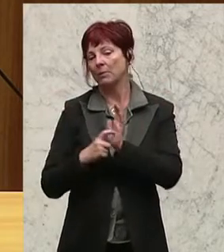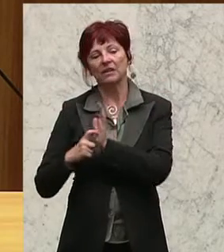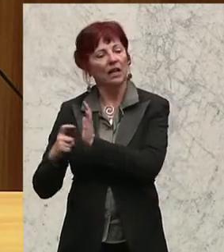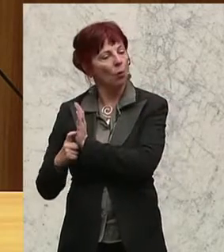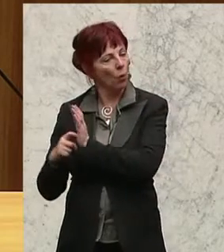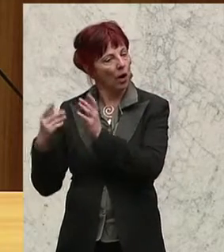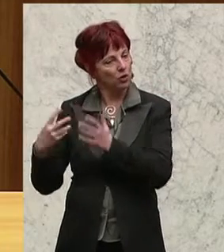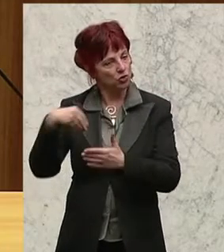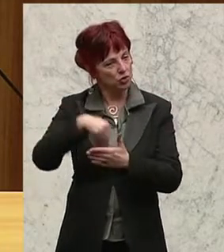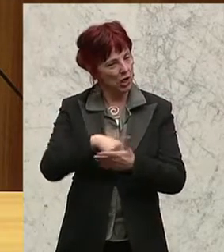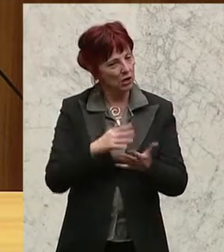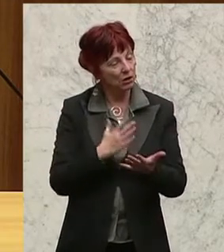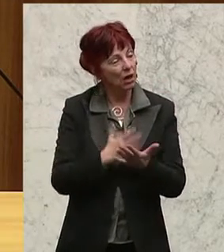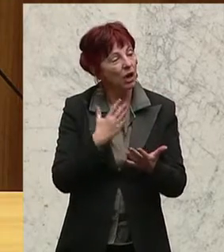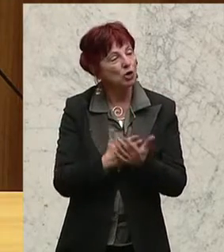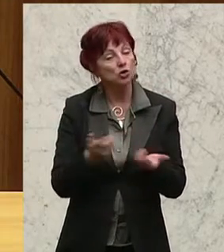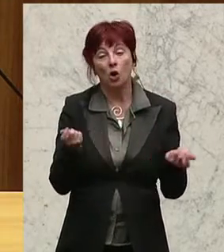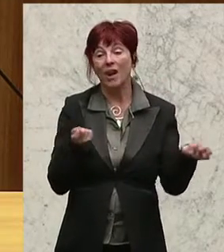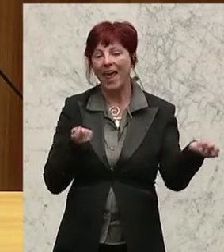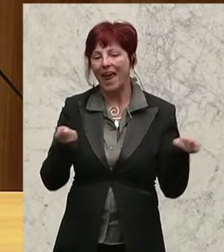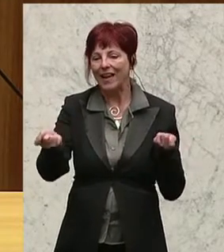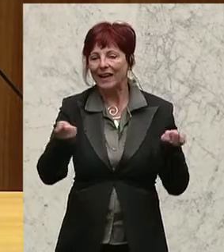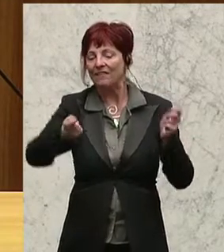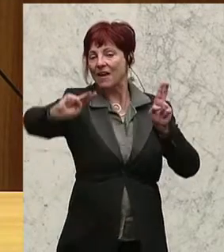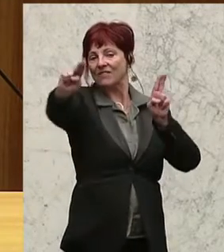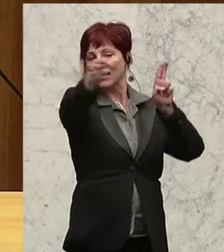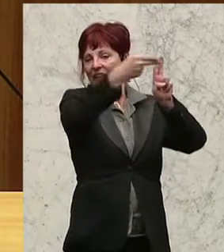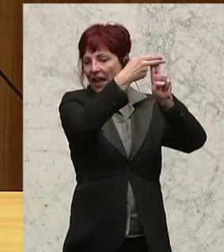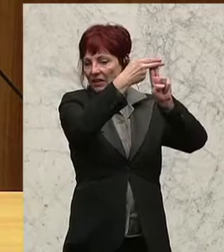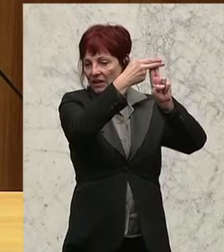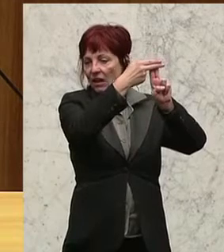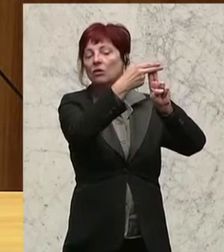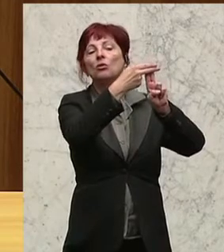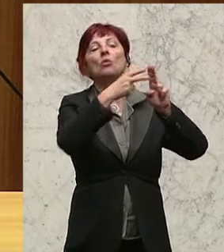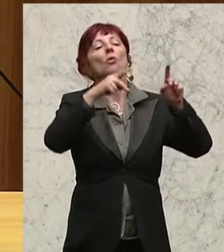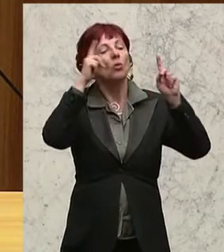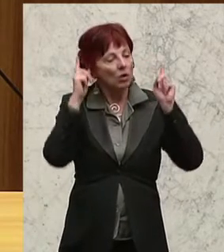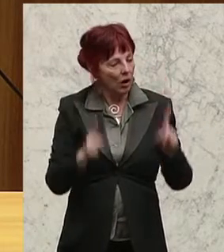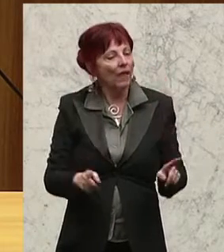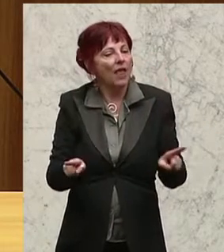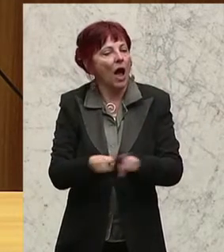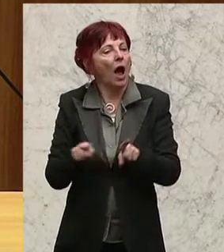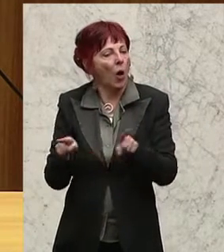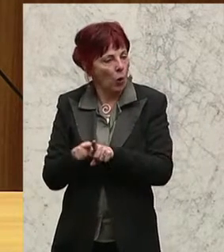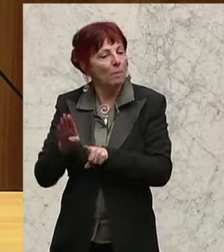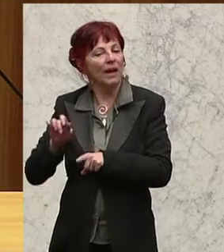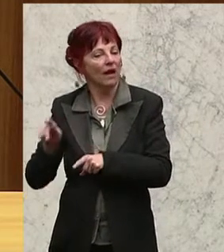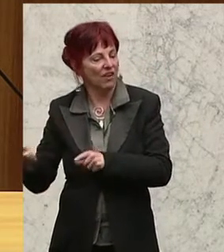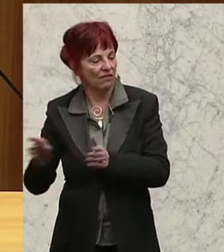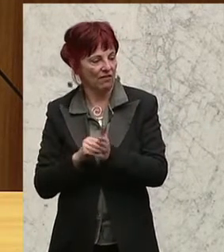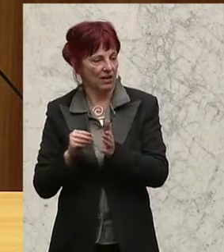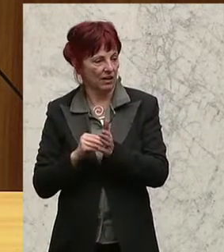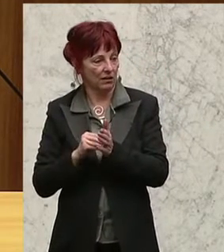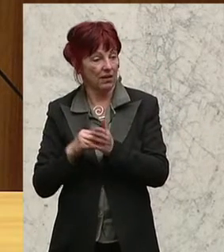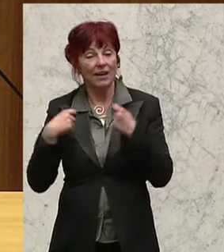oder Mautgebühren für Lastkraftwagen einzuführen. Genauso könnte man sich ein Beispiel nehmen am nordischen System der